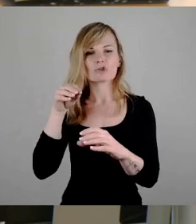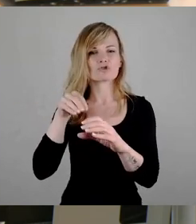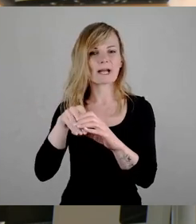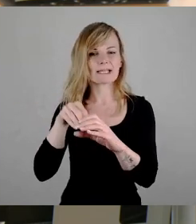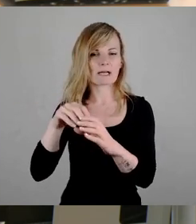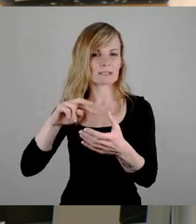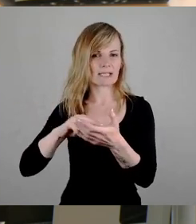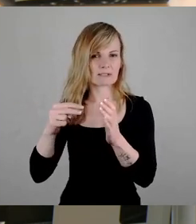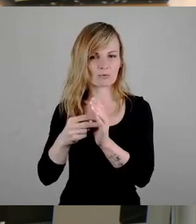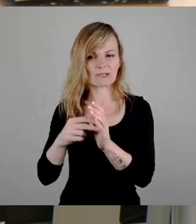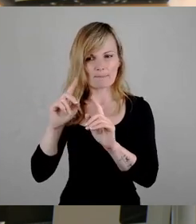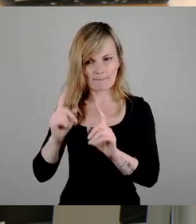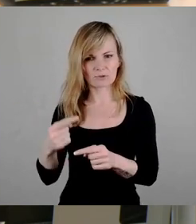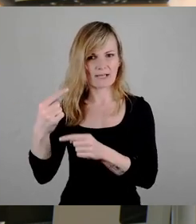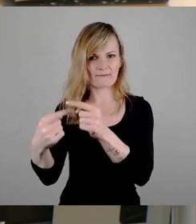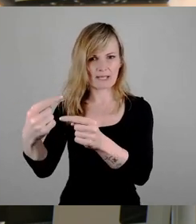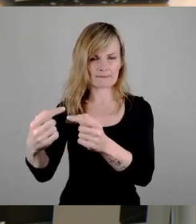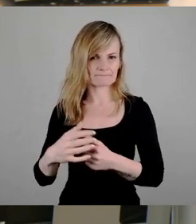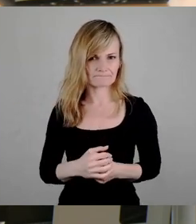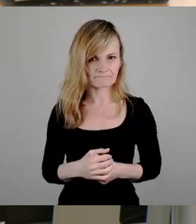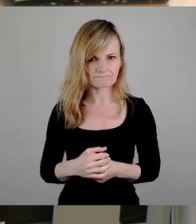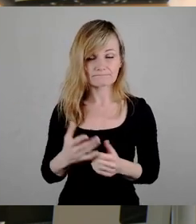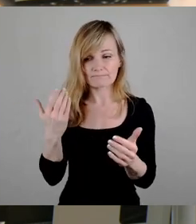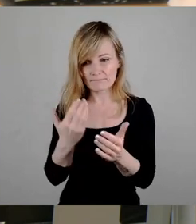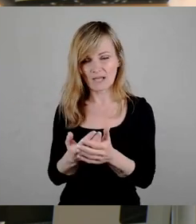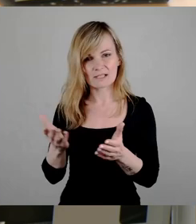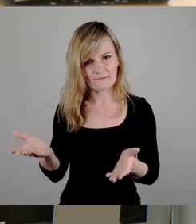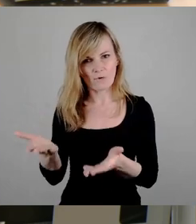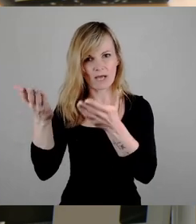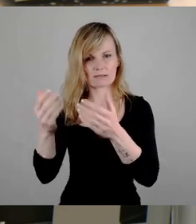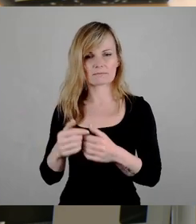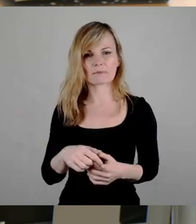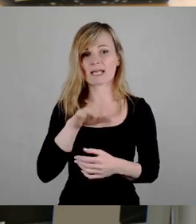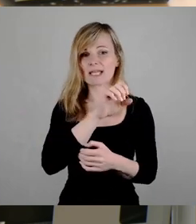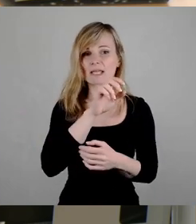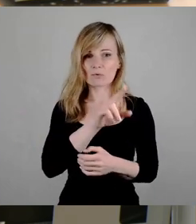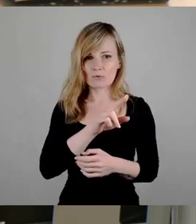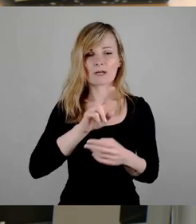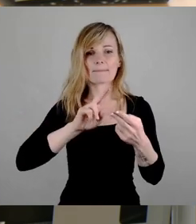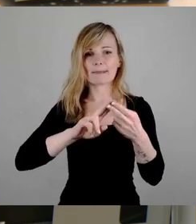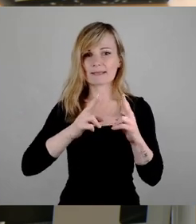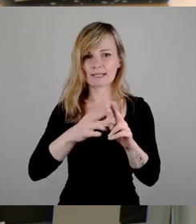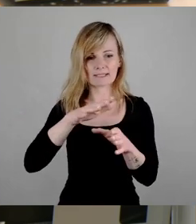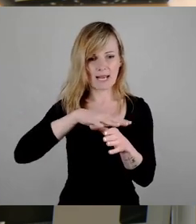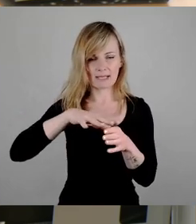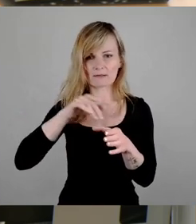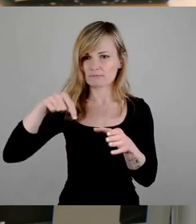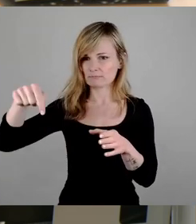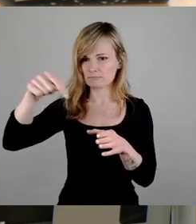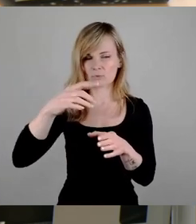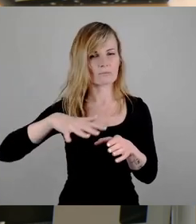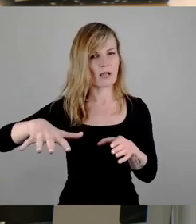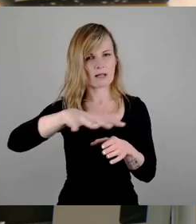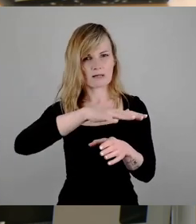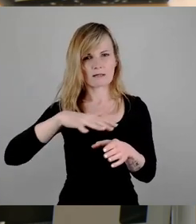entwickeln. Das soll vorangebracht werden in der EU, in den Mitgliedsländern und ist aber allerdings bei uns noch nicht